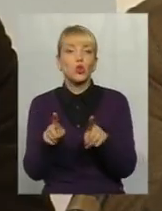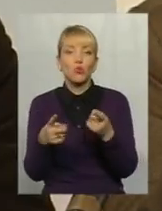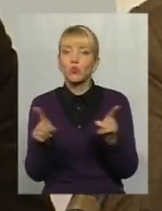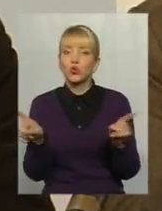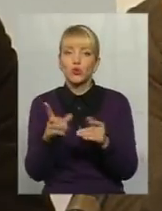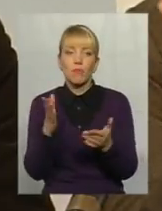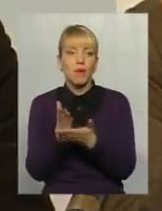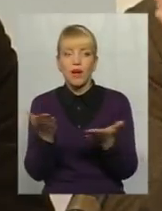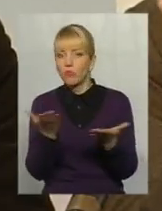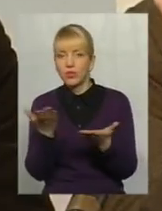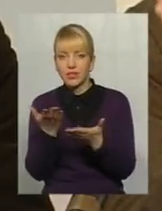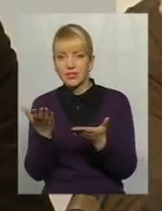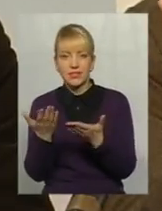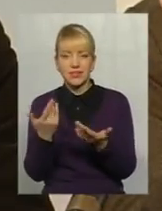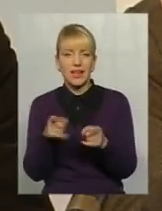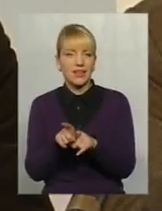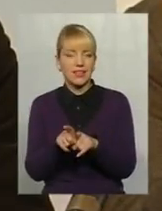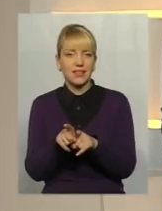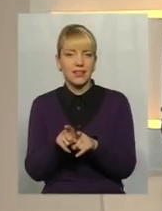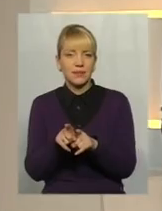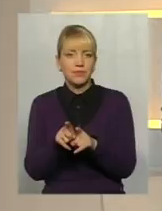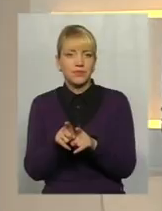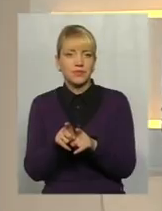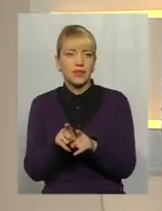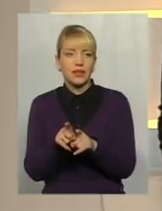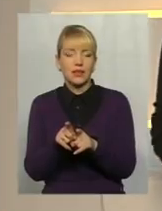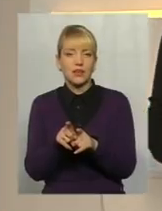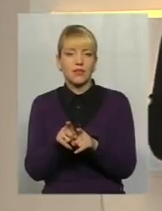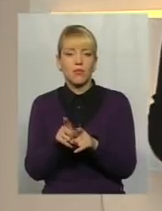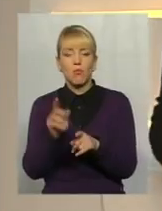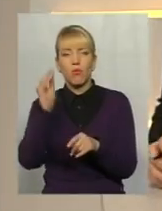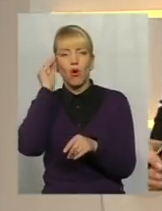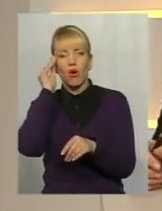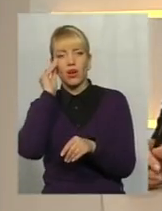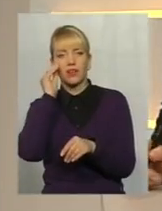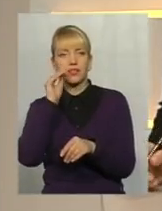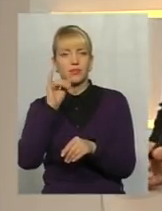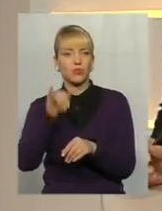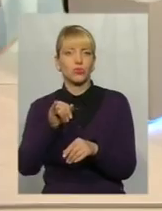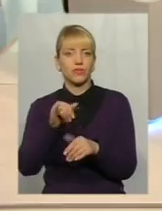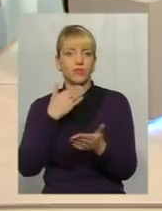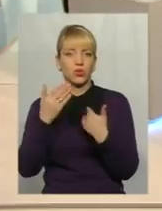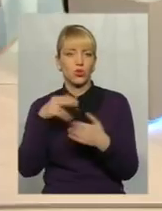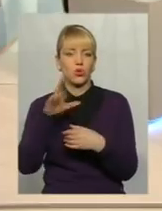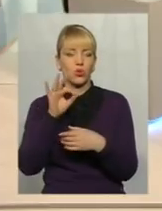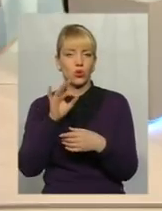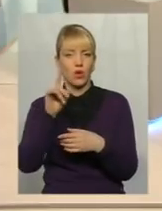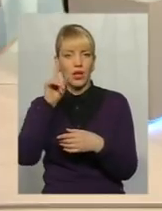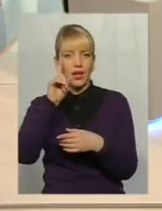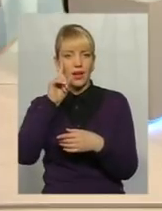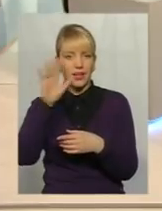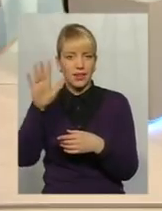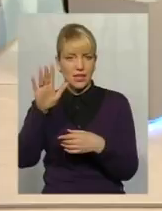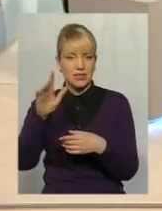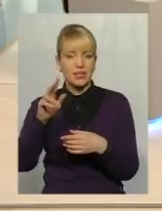якийсь такий упереджений погляд на поета, класика світової літератури, але тому,